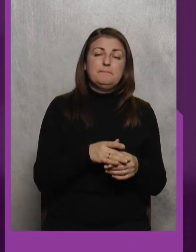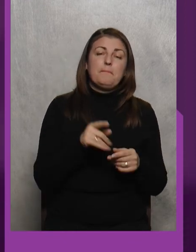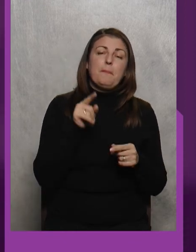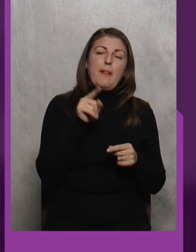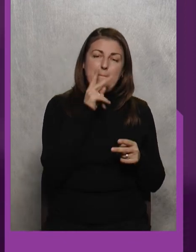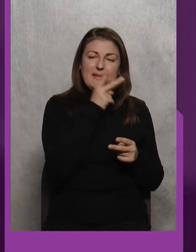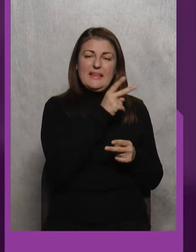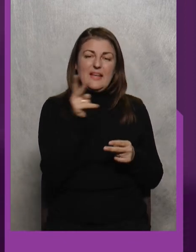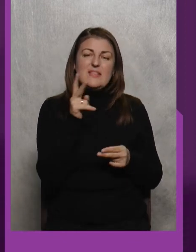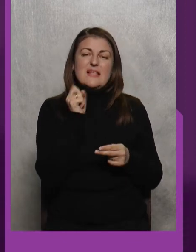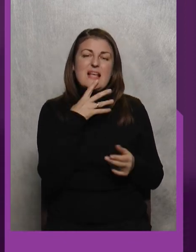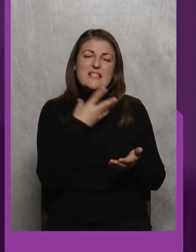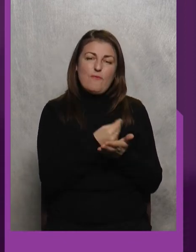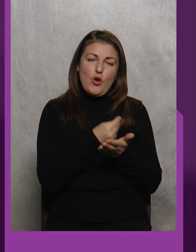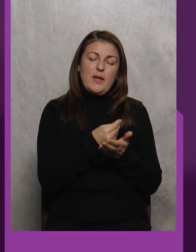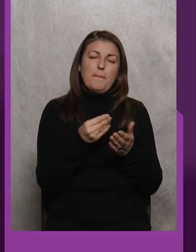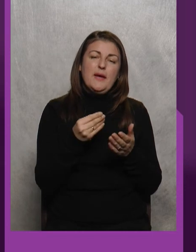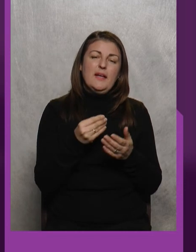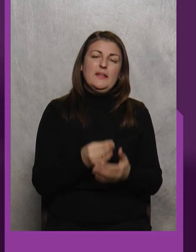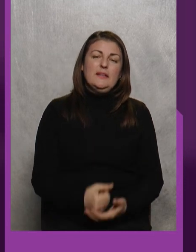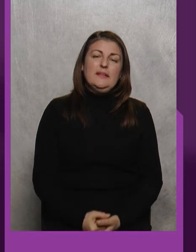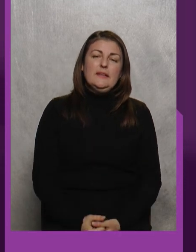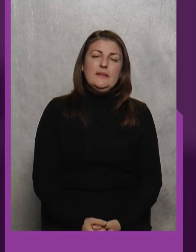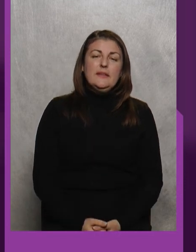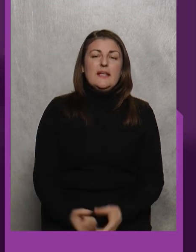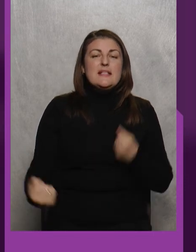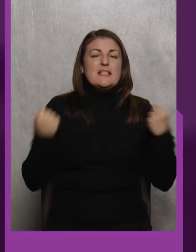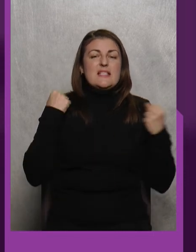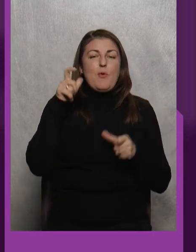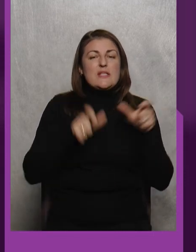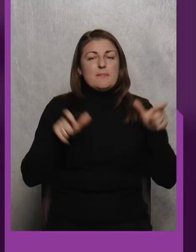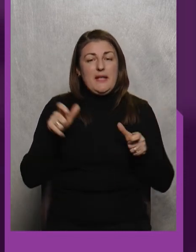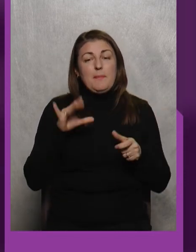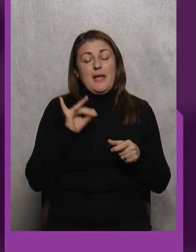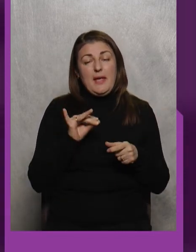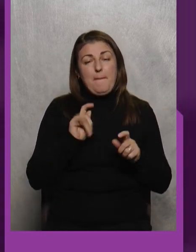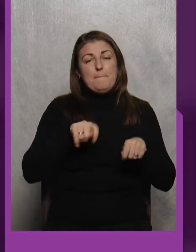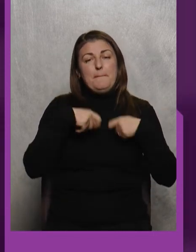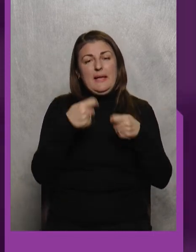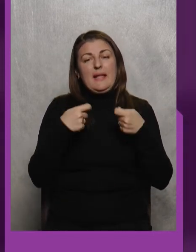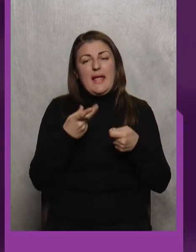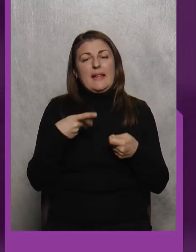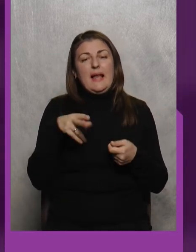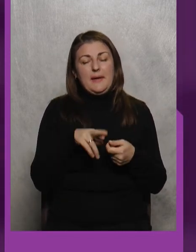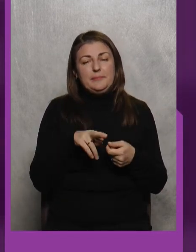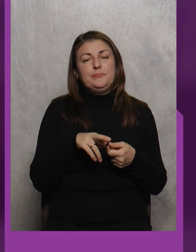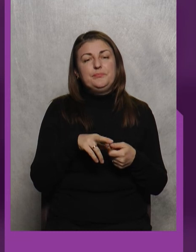дивиться за своїми спортсменами І передає для,